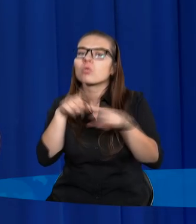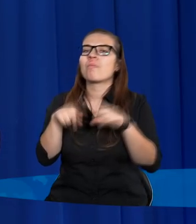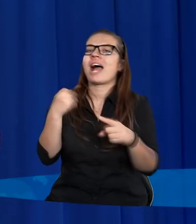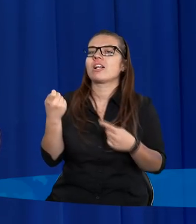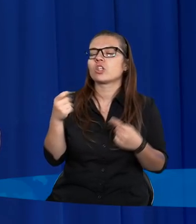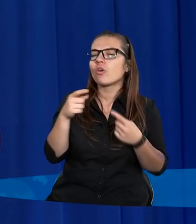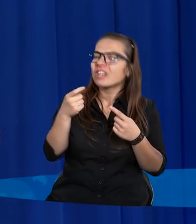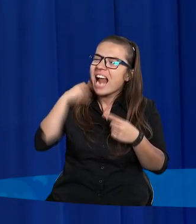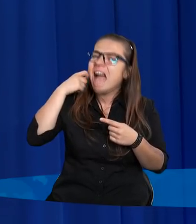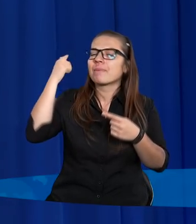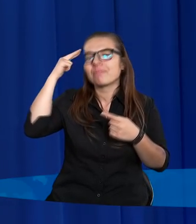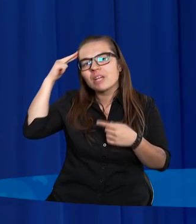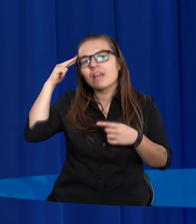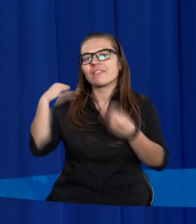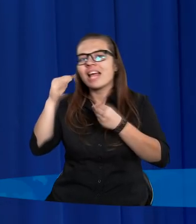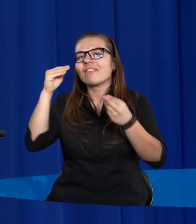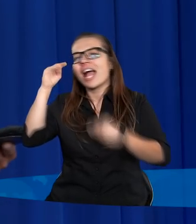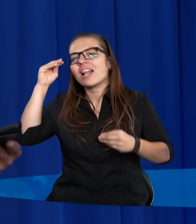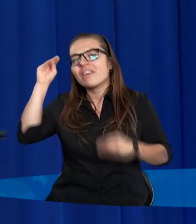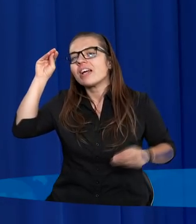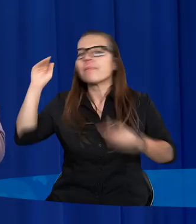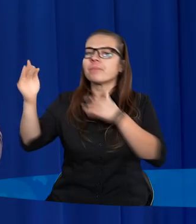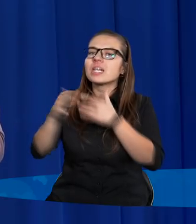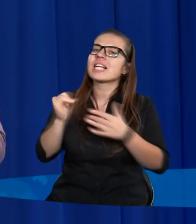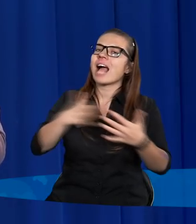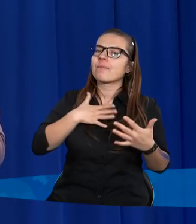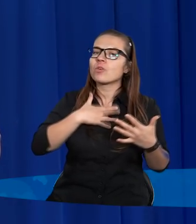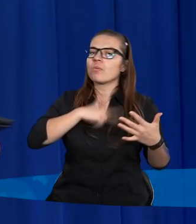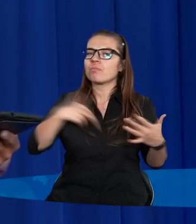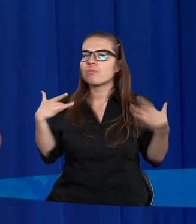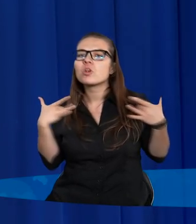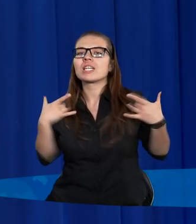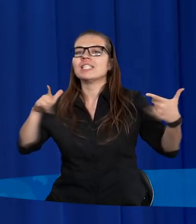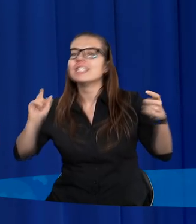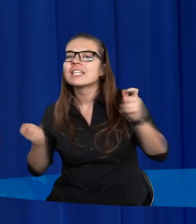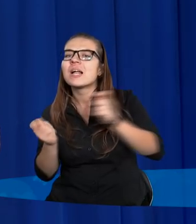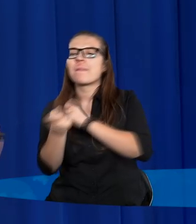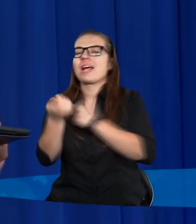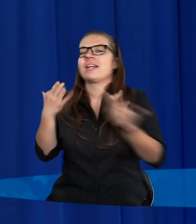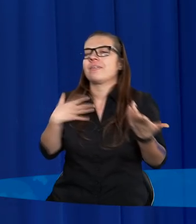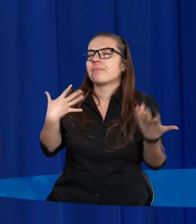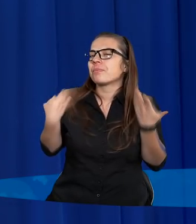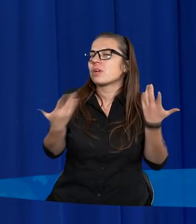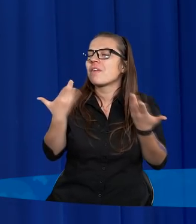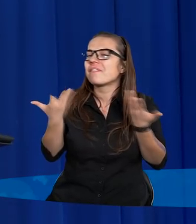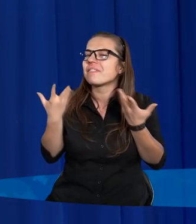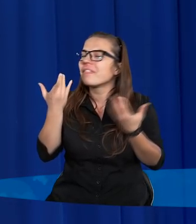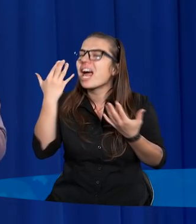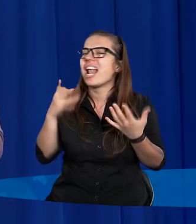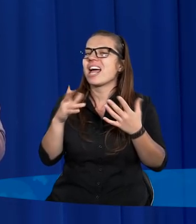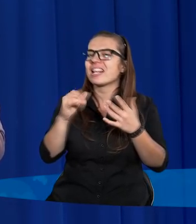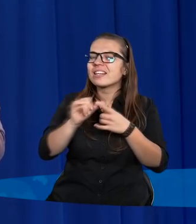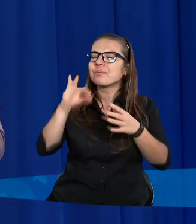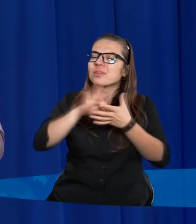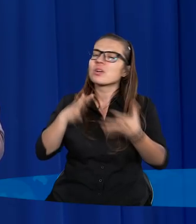widzimy coraz więcej i chcielibyśmy tym dzielić się, jak bardzo zmienia to nasze życie, tak żeby to życie, które przecież nie jest łatwe, mogło być